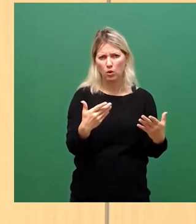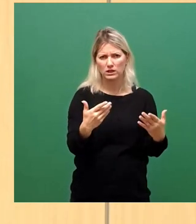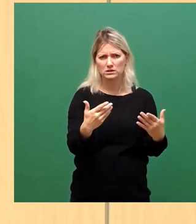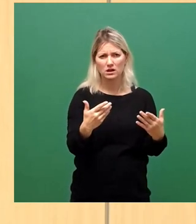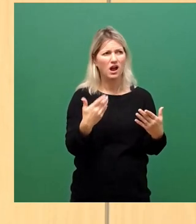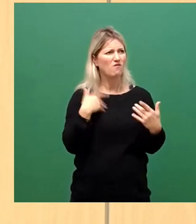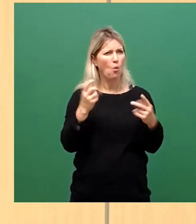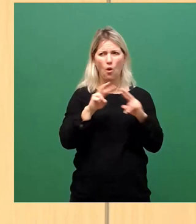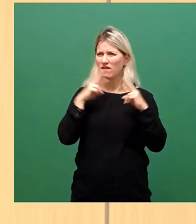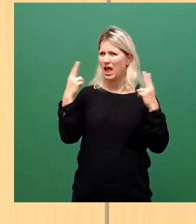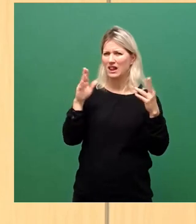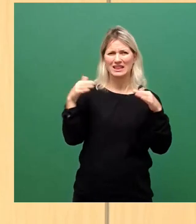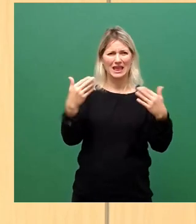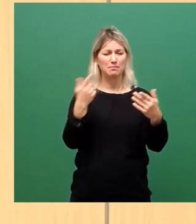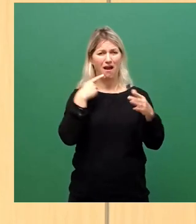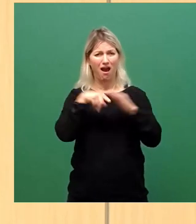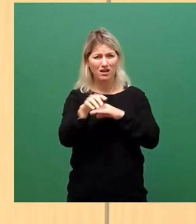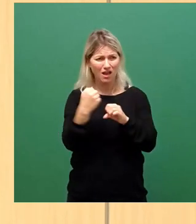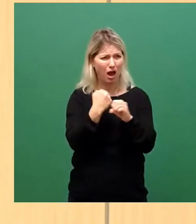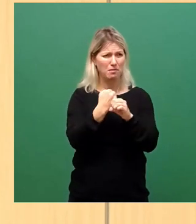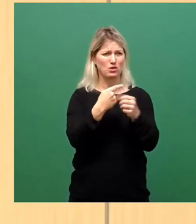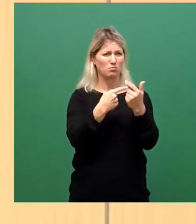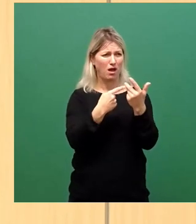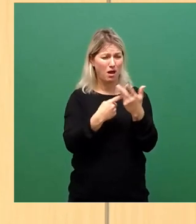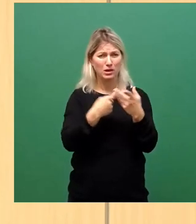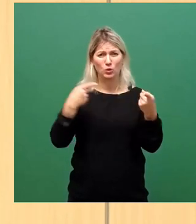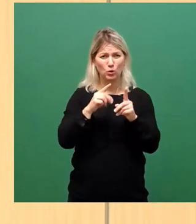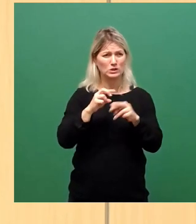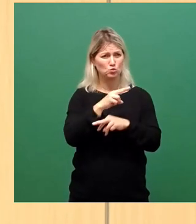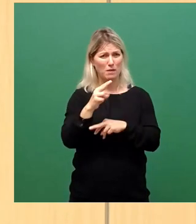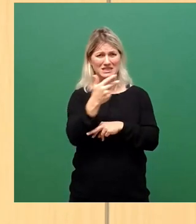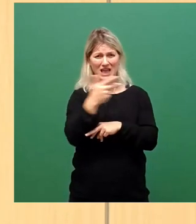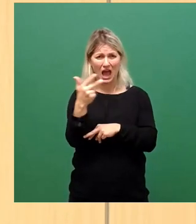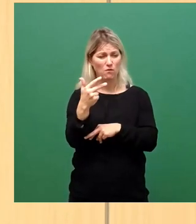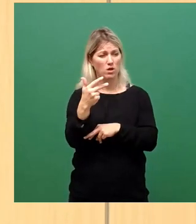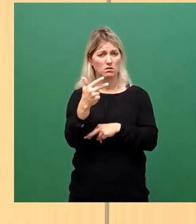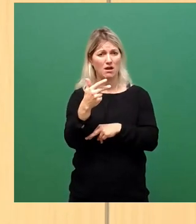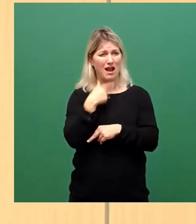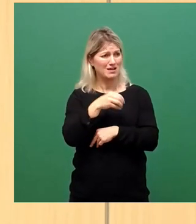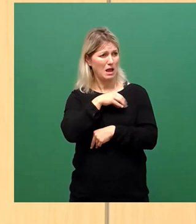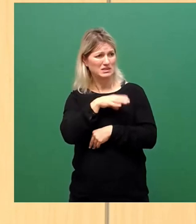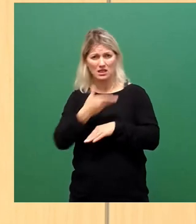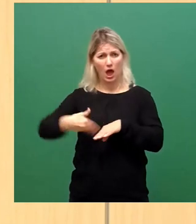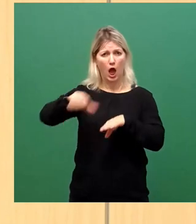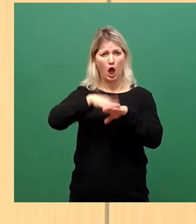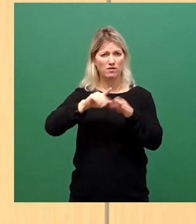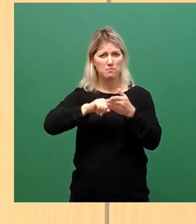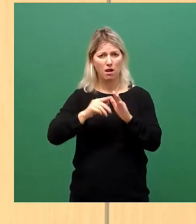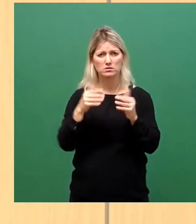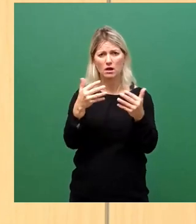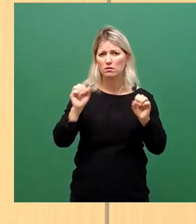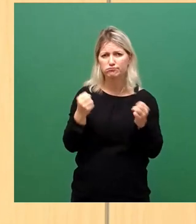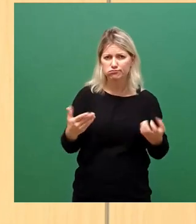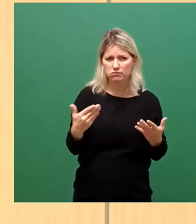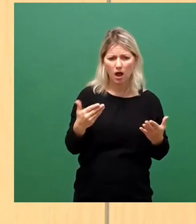kann inklusive Einarbeitung und Ähnlichem in zwei, drei Wochen die Kapazitäten mal eben verzehnfachen. Zumal es ja auch keinen Sinn mehr ergibt,